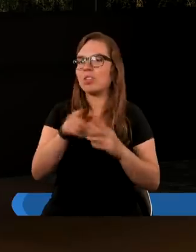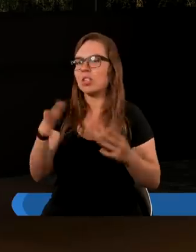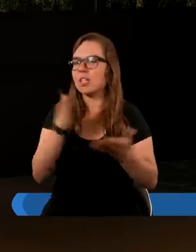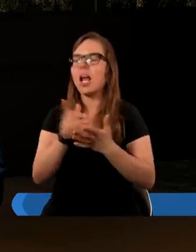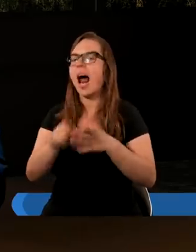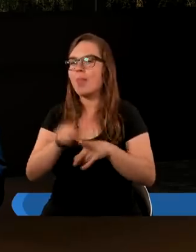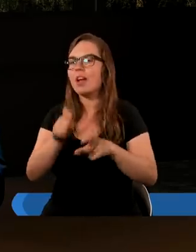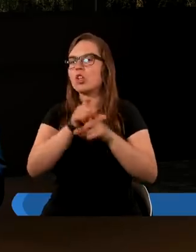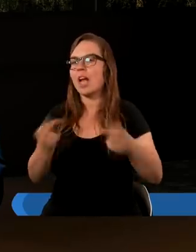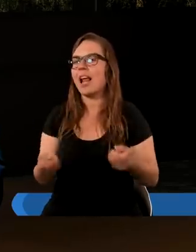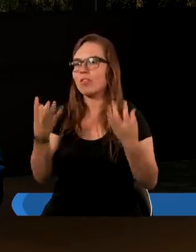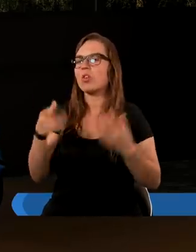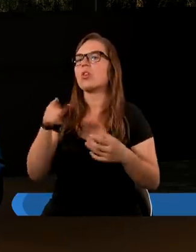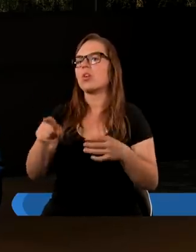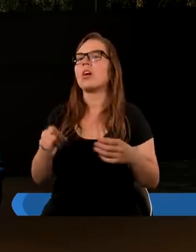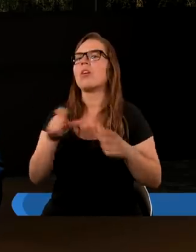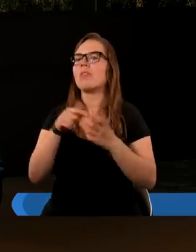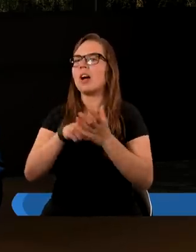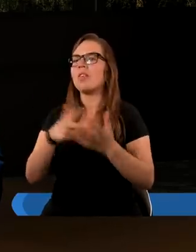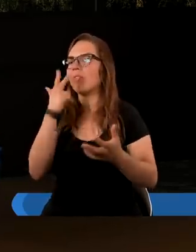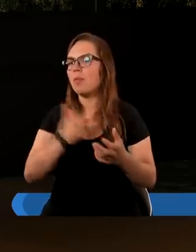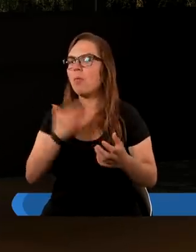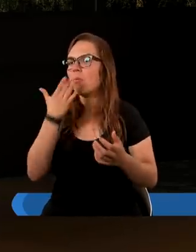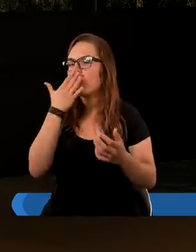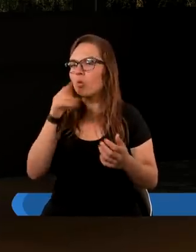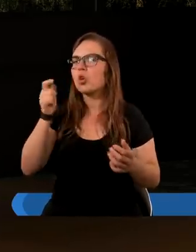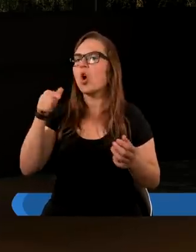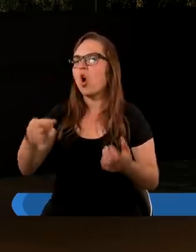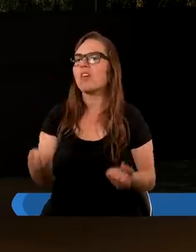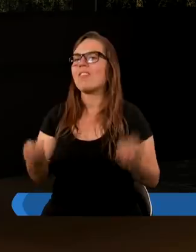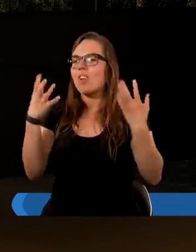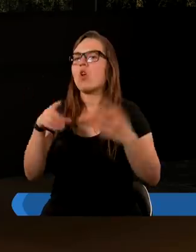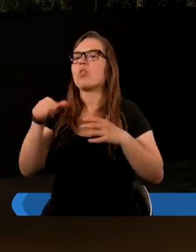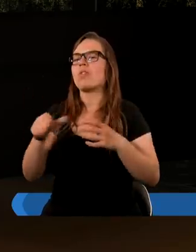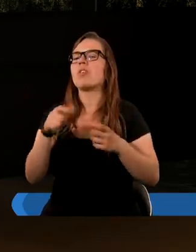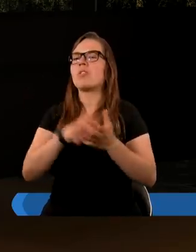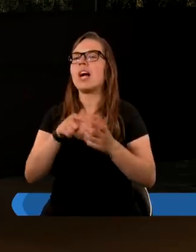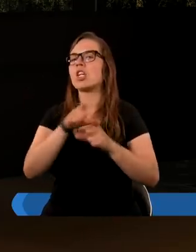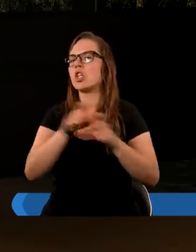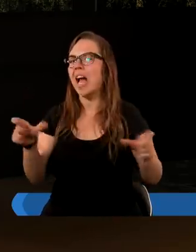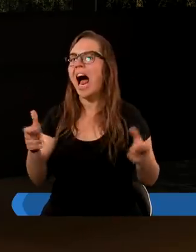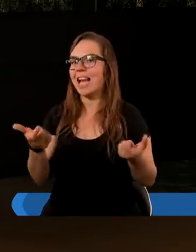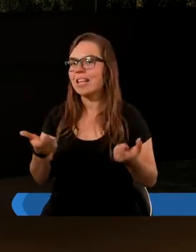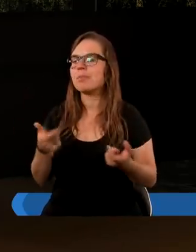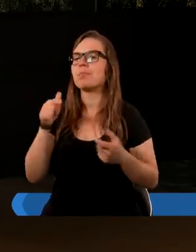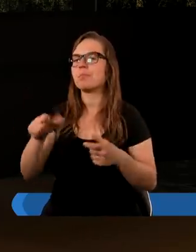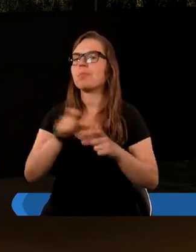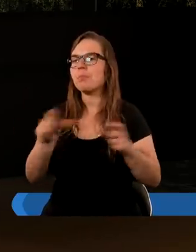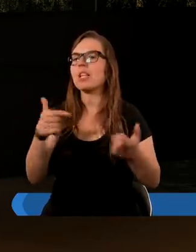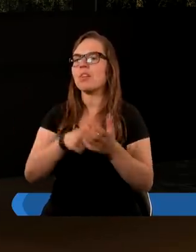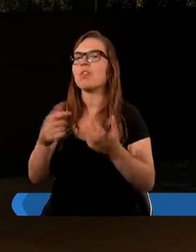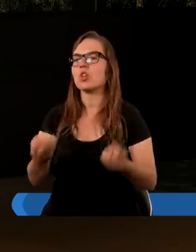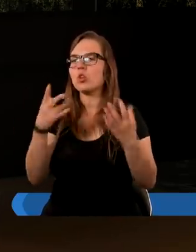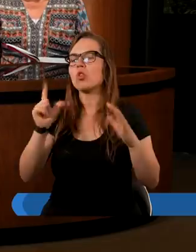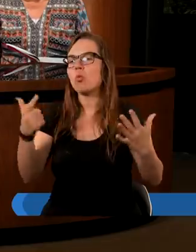tak samo stworzył czas. Dlatego właśnie w drugim wersecie wyraźnie Pan Bóg mówi, że On stworzył tylko czas w tym czasie i dlatego